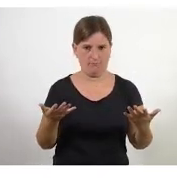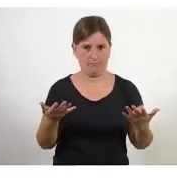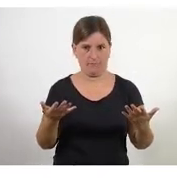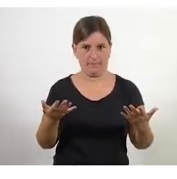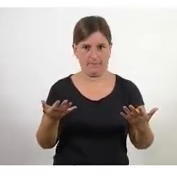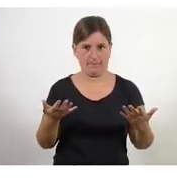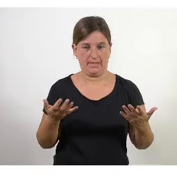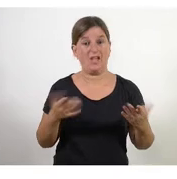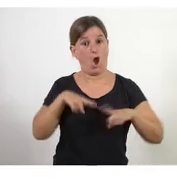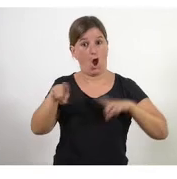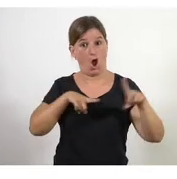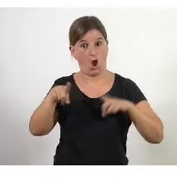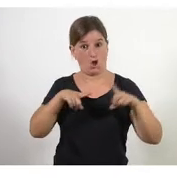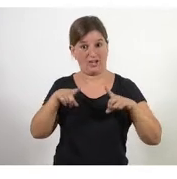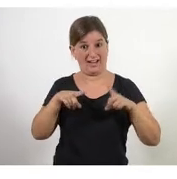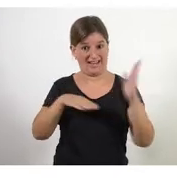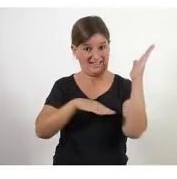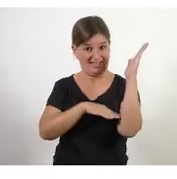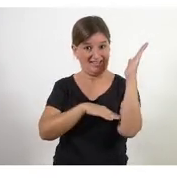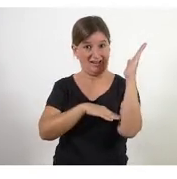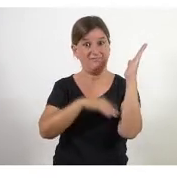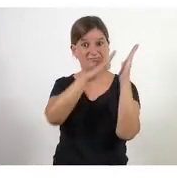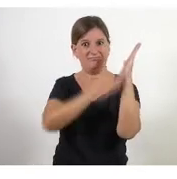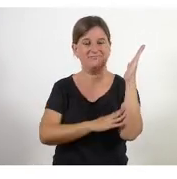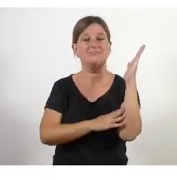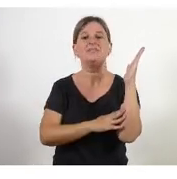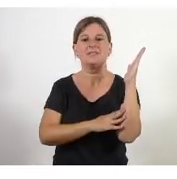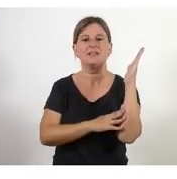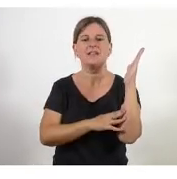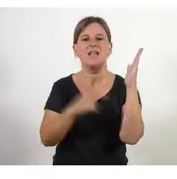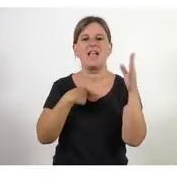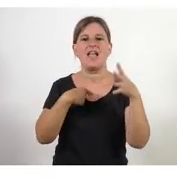de vista de dimensió organitzativa tenim una estructura que és piramidal